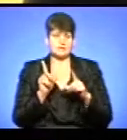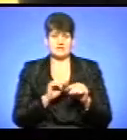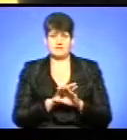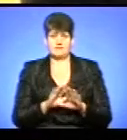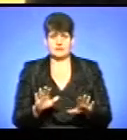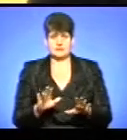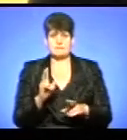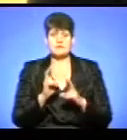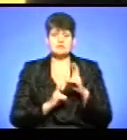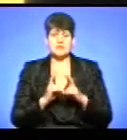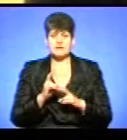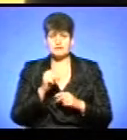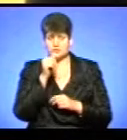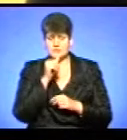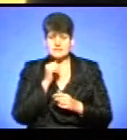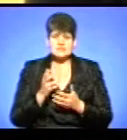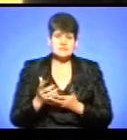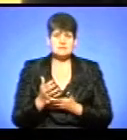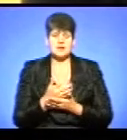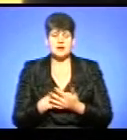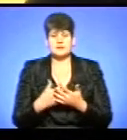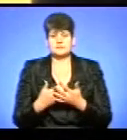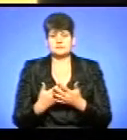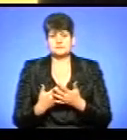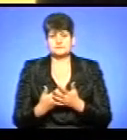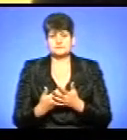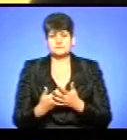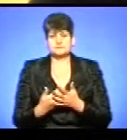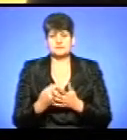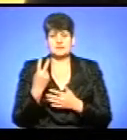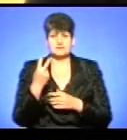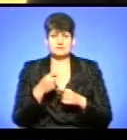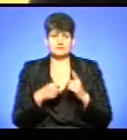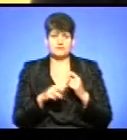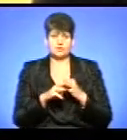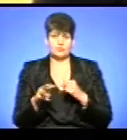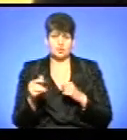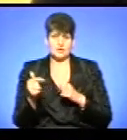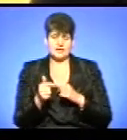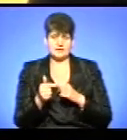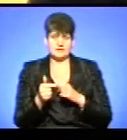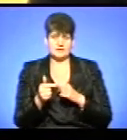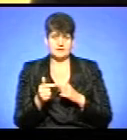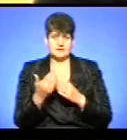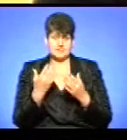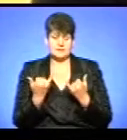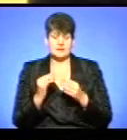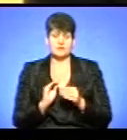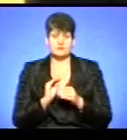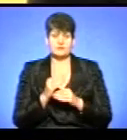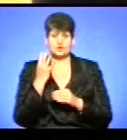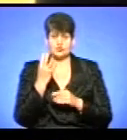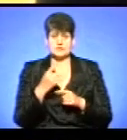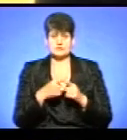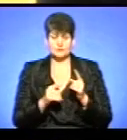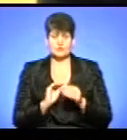Підприємство в місяць збирає в межах 2,5 мільйони гривень. Але тепер додавте 4,5 мільйони,